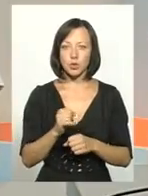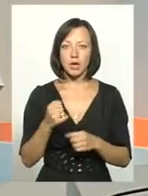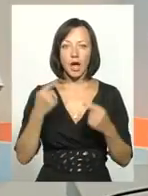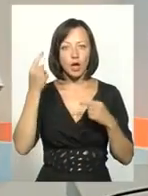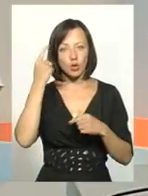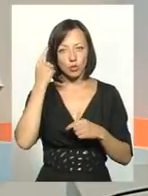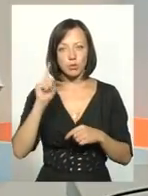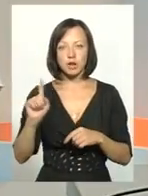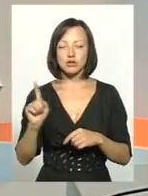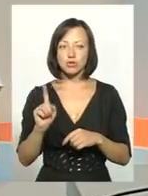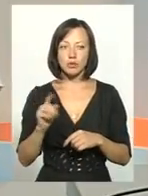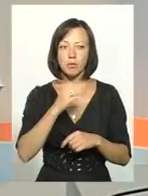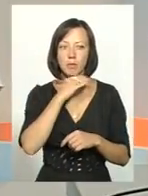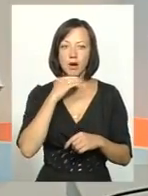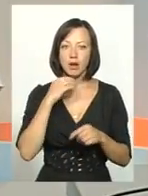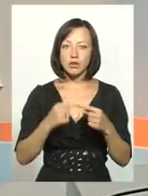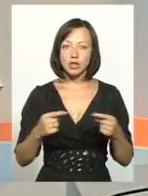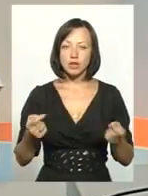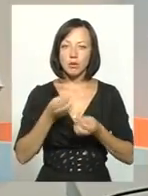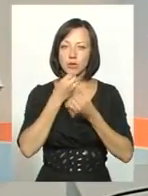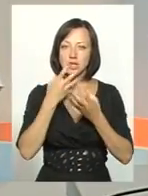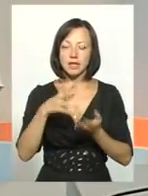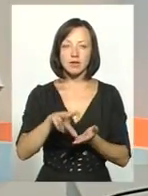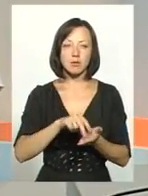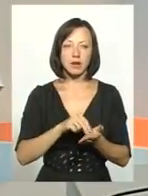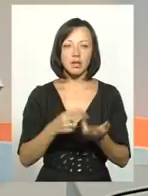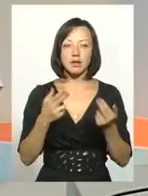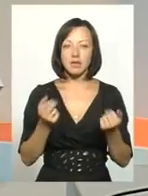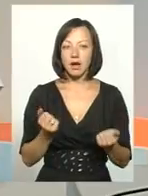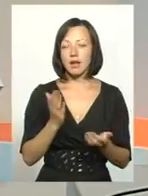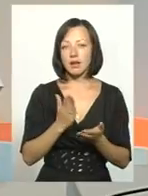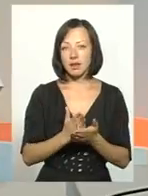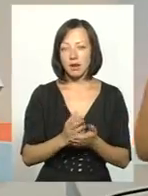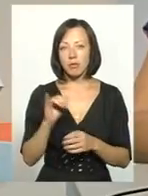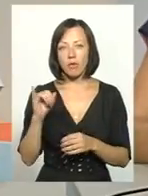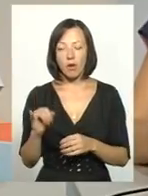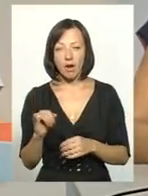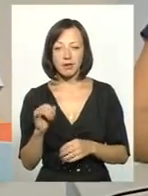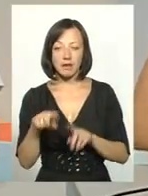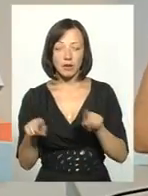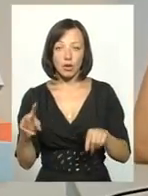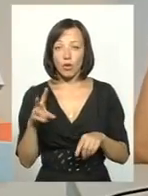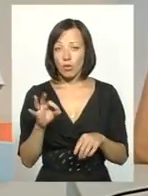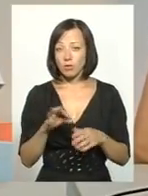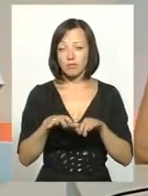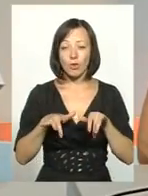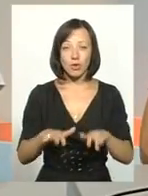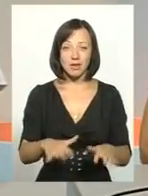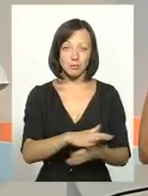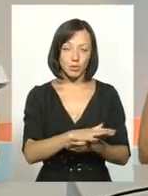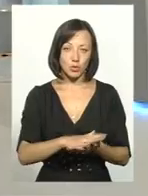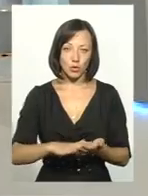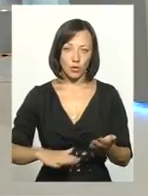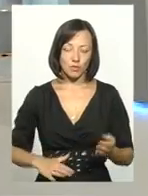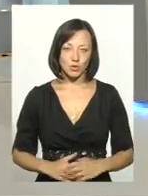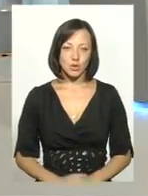думаю, що багато інших позитивних прикладів. Так, є десь якісь негативи, але це знову таки той самий процес, мабуть, про який говорив